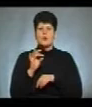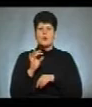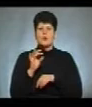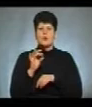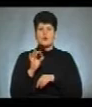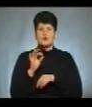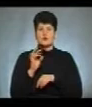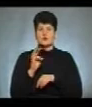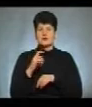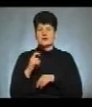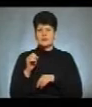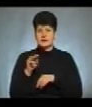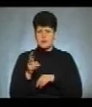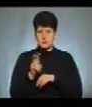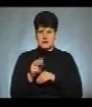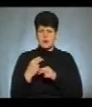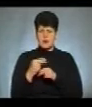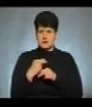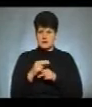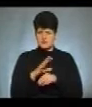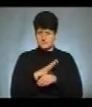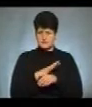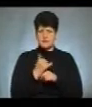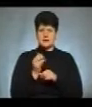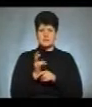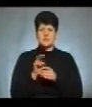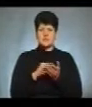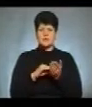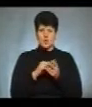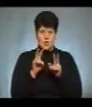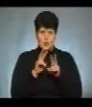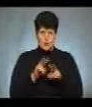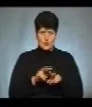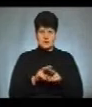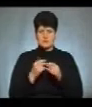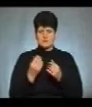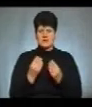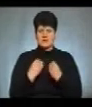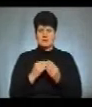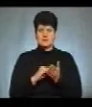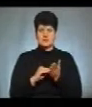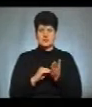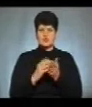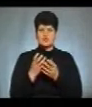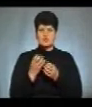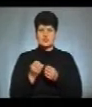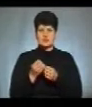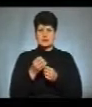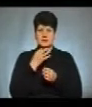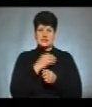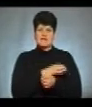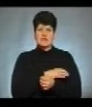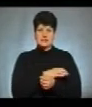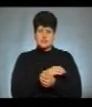пролікувалася і зараз прийшла на повторний огляд і ось мені виписують ще від тиску.